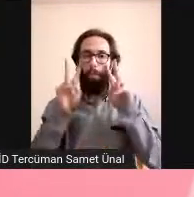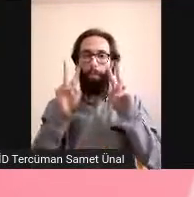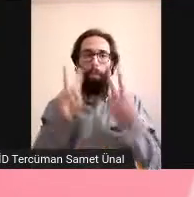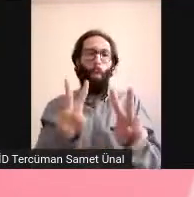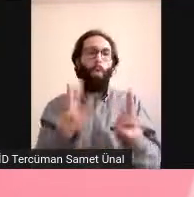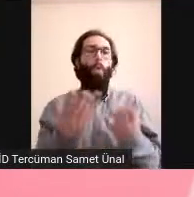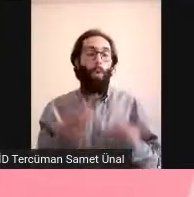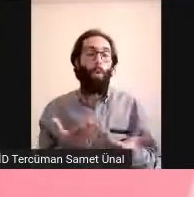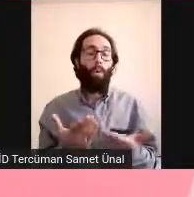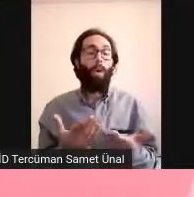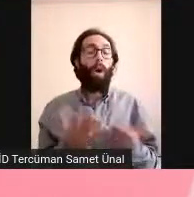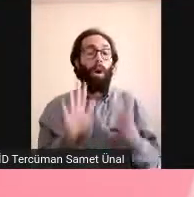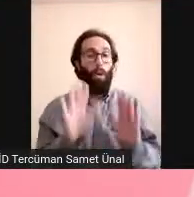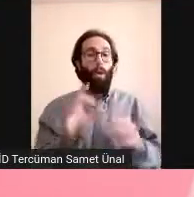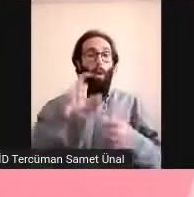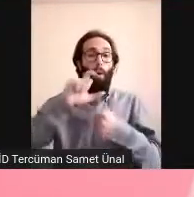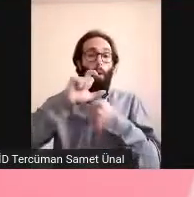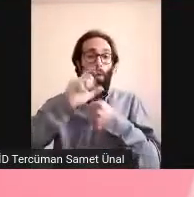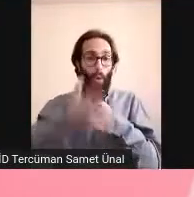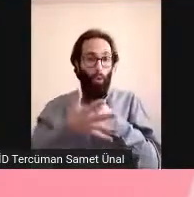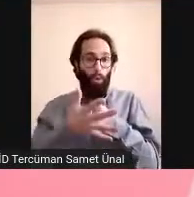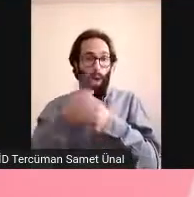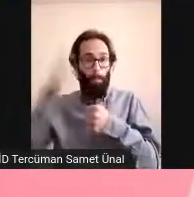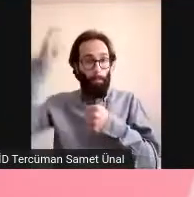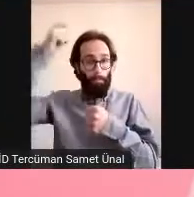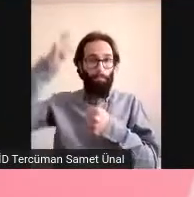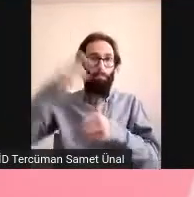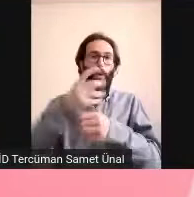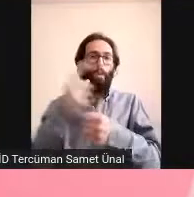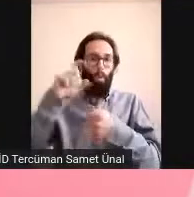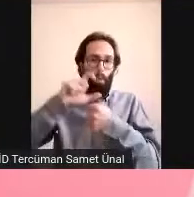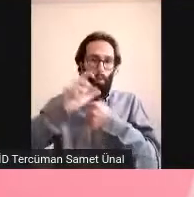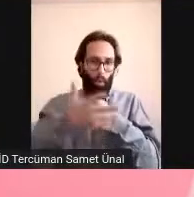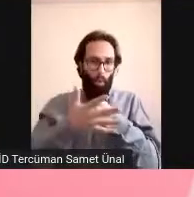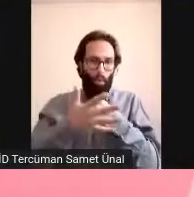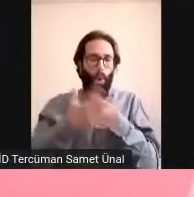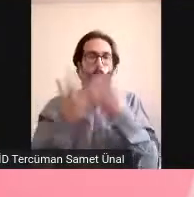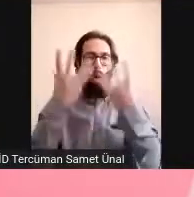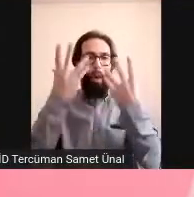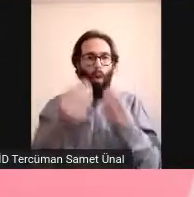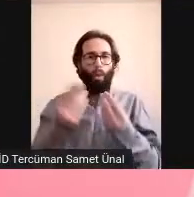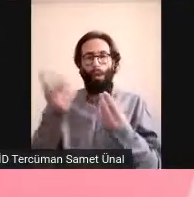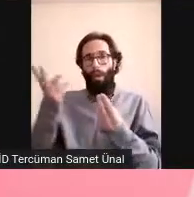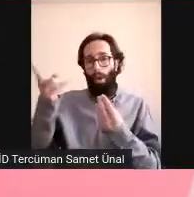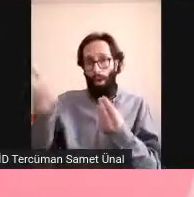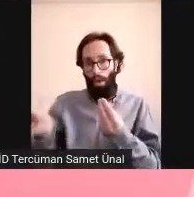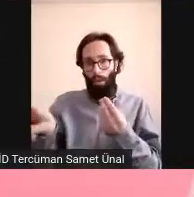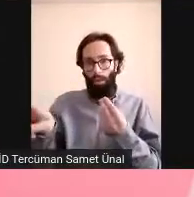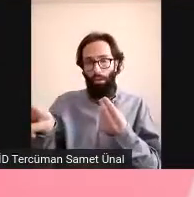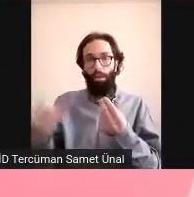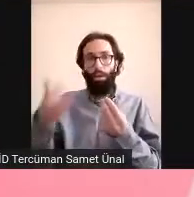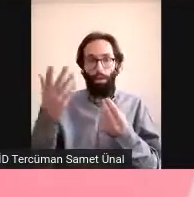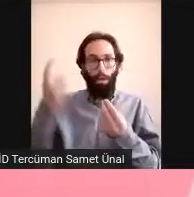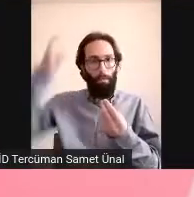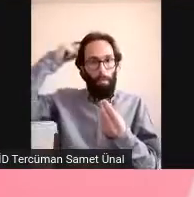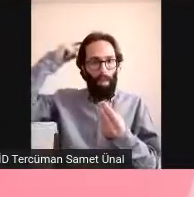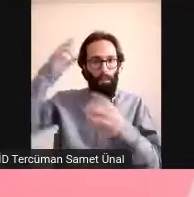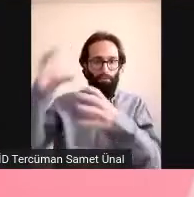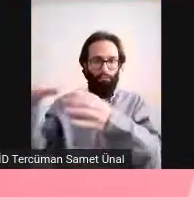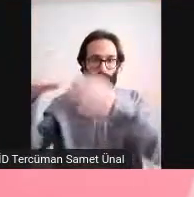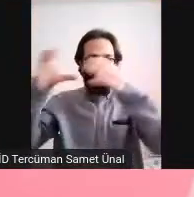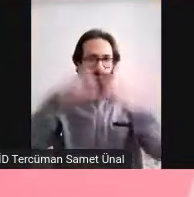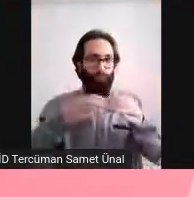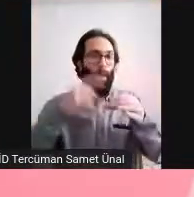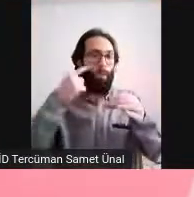covidli hastadan alınıyor bu ve covidle alakası yokmuş gibi görünüyor. Çünkü